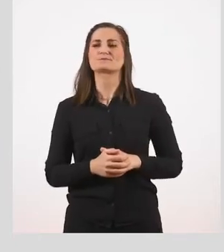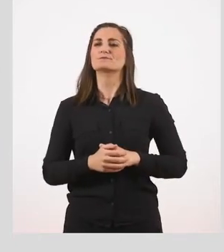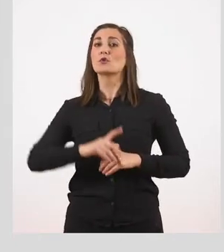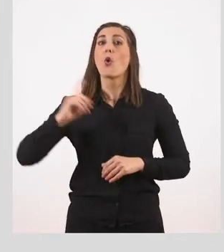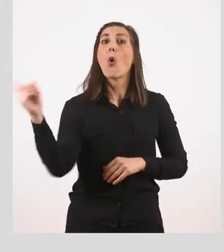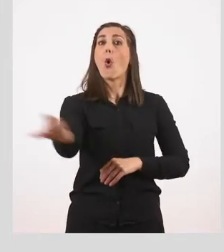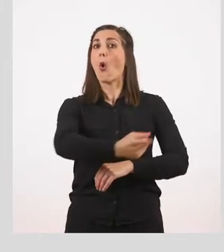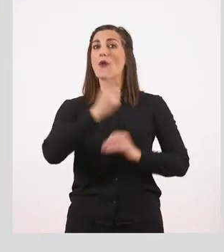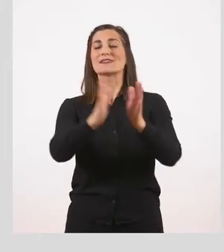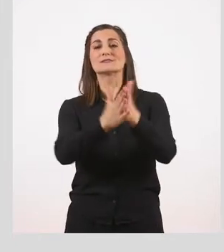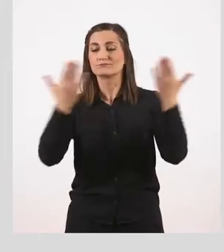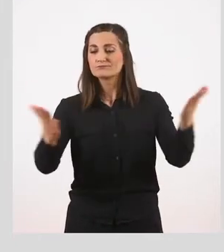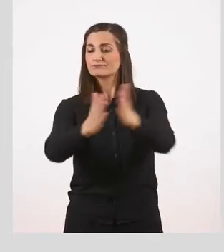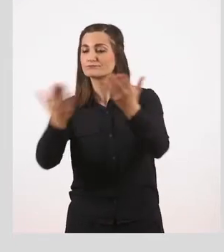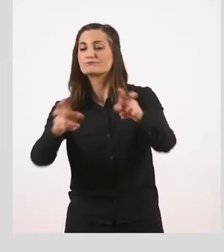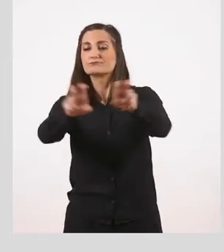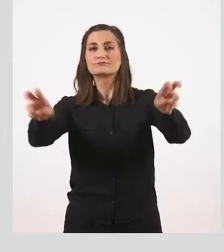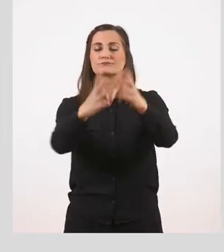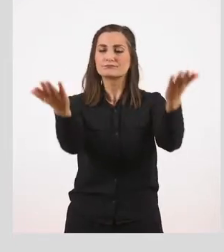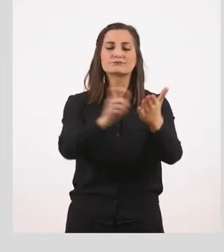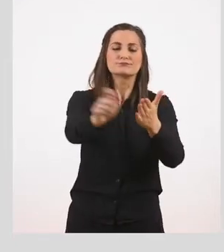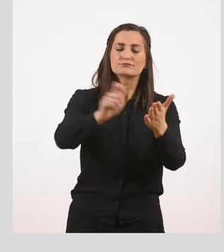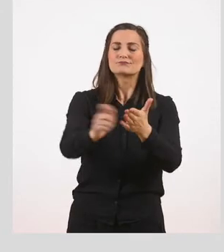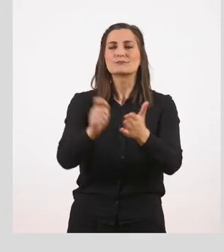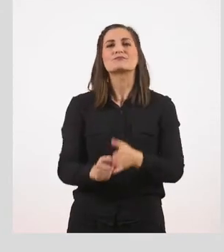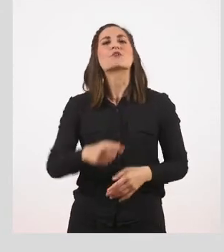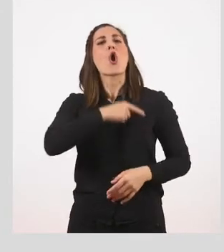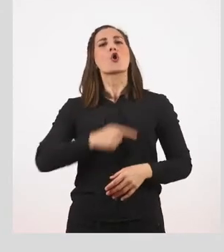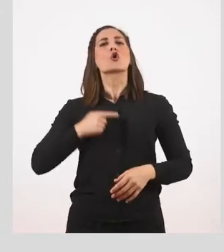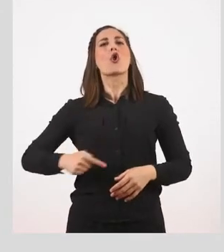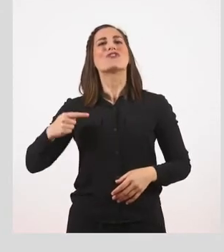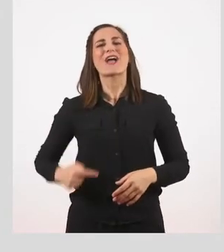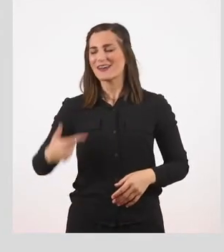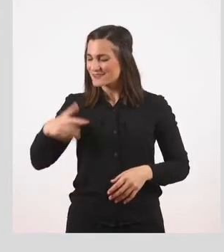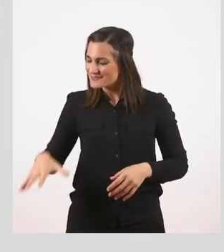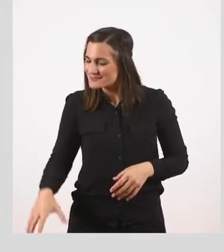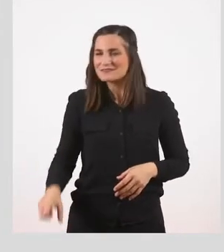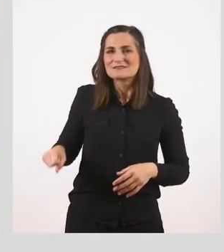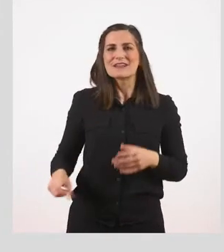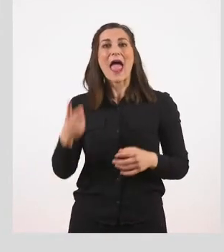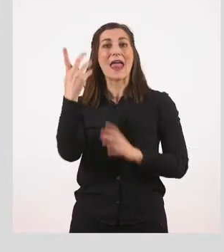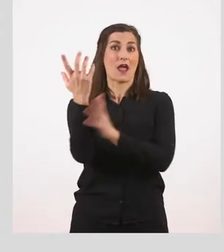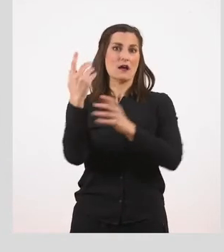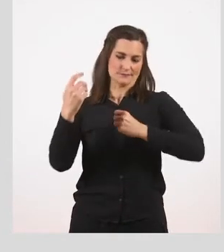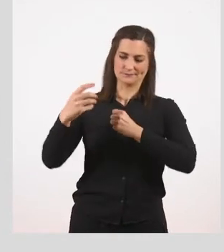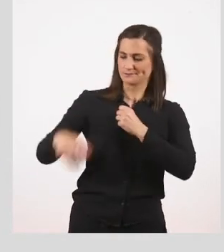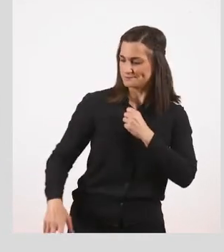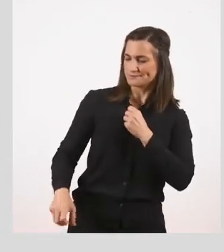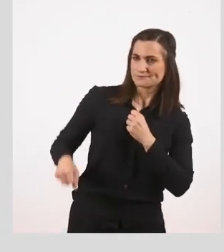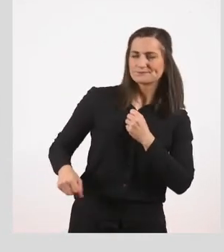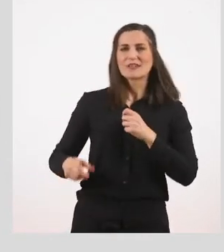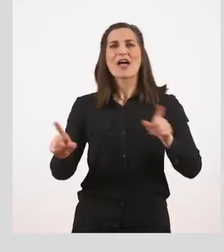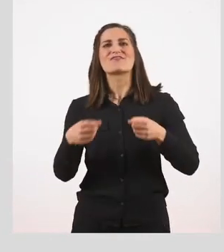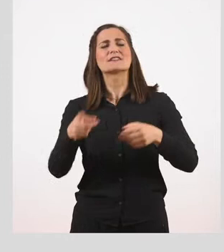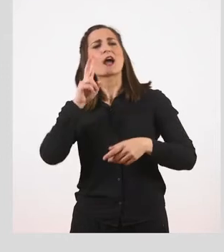Ανοίξαμε τα τετραδιά μας και ο Κλωτέρ δοκίμασε να βγάλει το δικό του από την τσάντα του με το ένα χέρι. Η δασκάλα